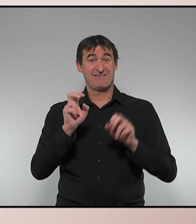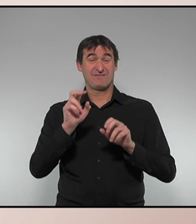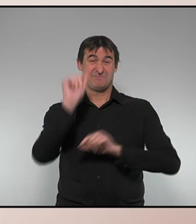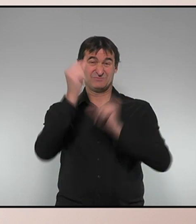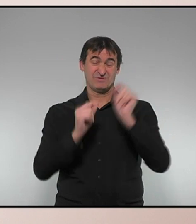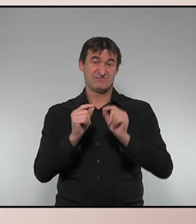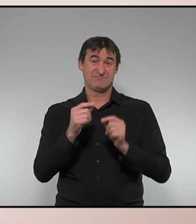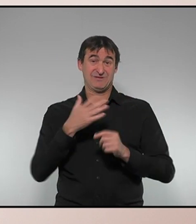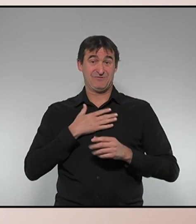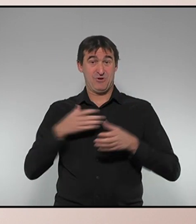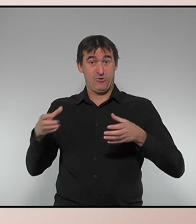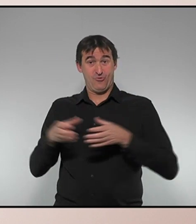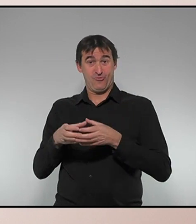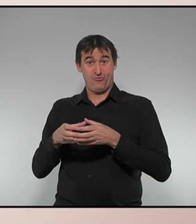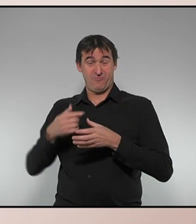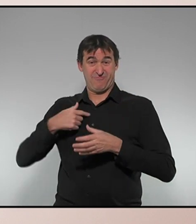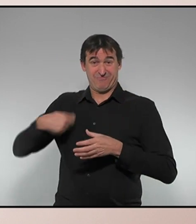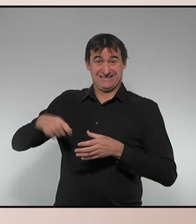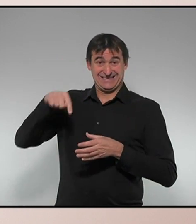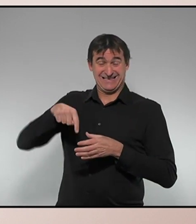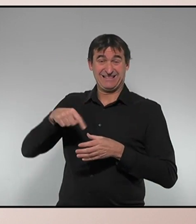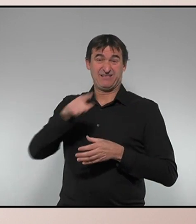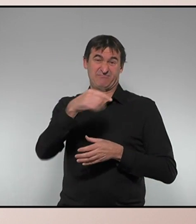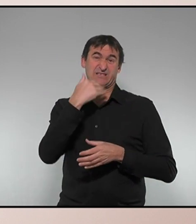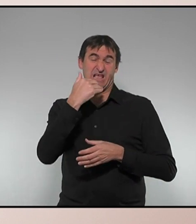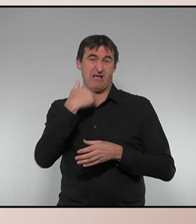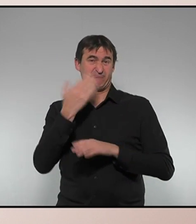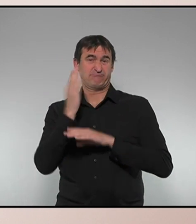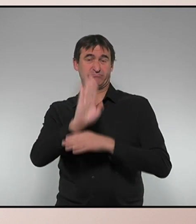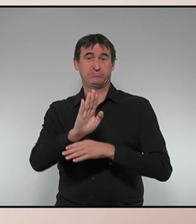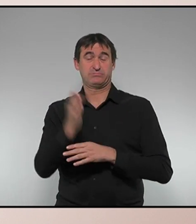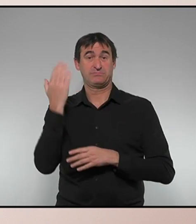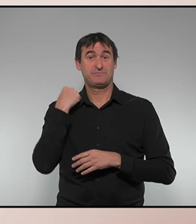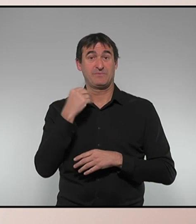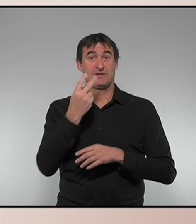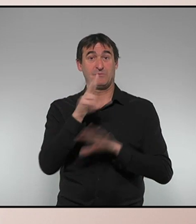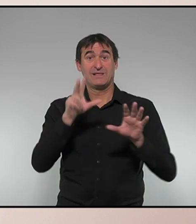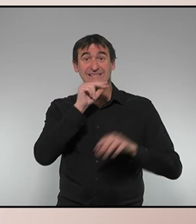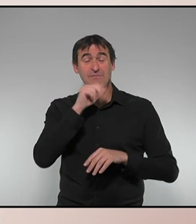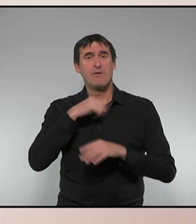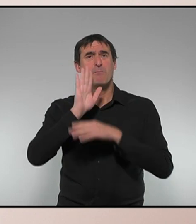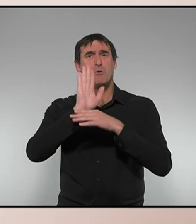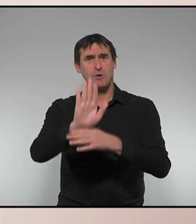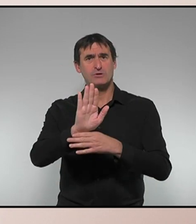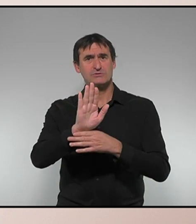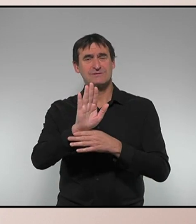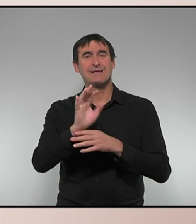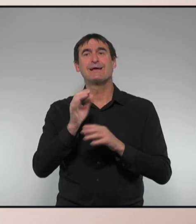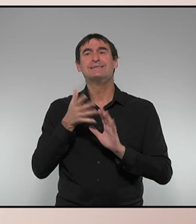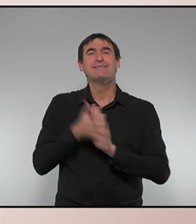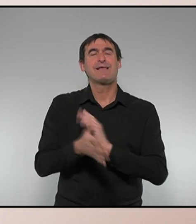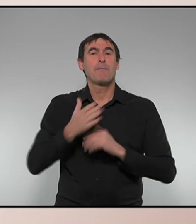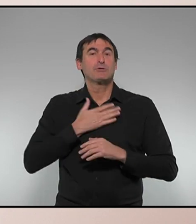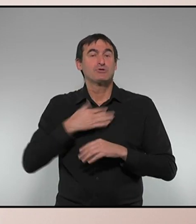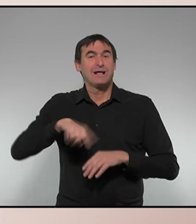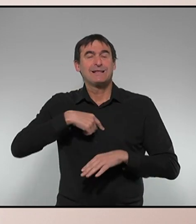parlamentari que jo presideixo. el 28 de desembre vam fer un oferiment, una proposta que nosaltres entenem que és de mínims per